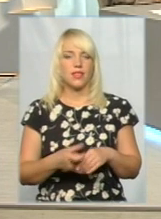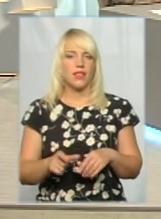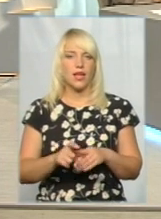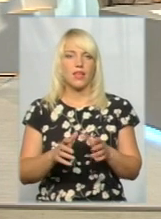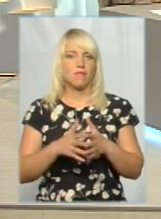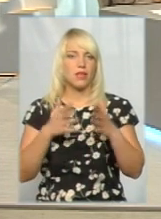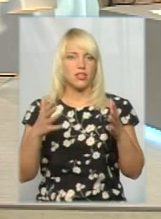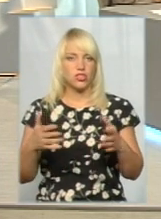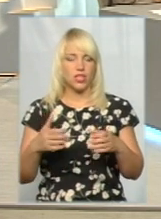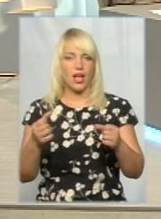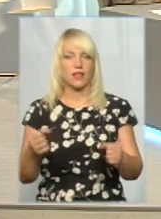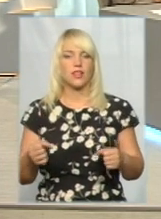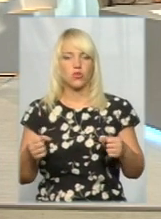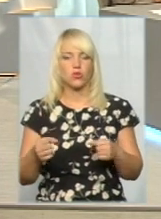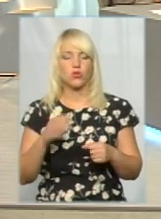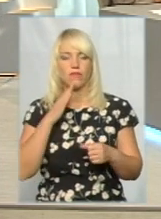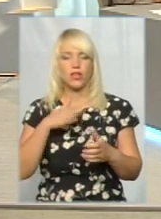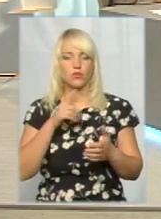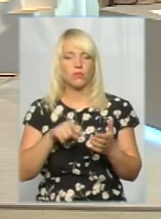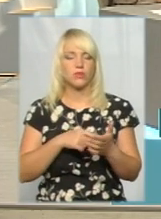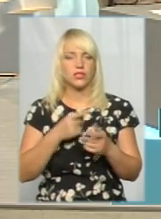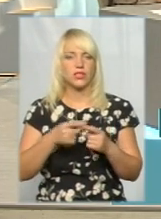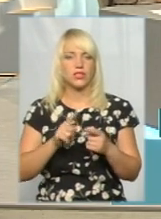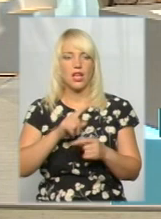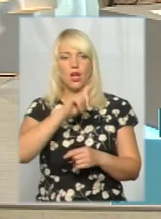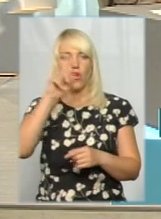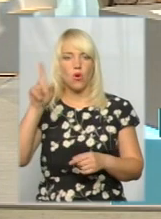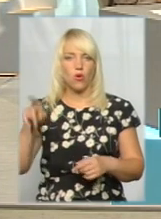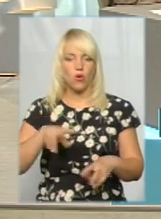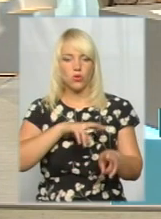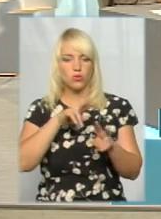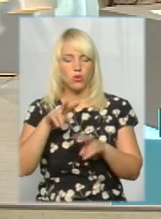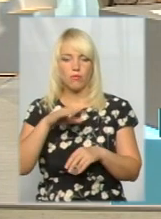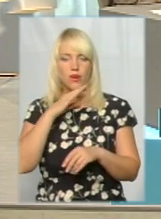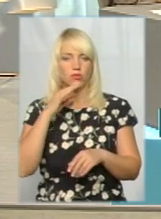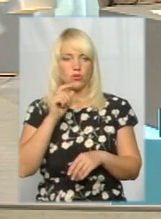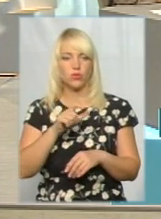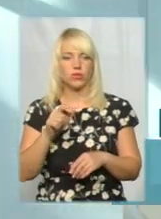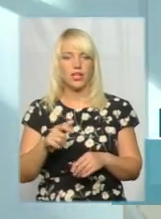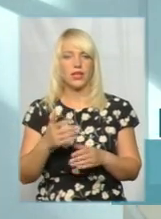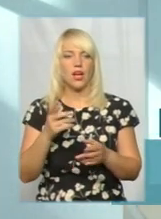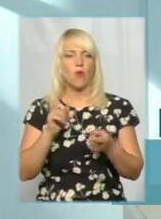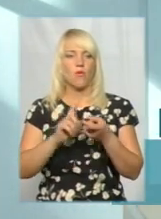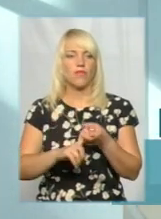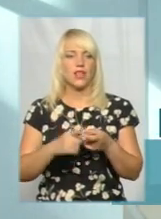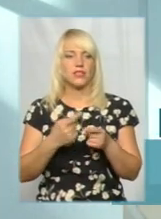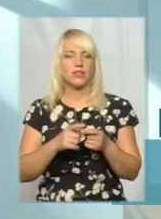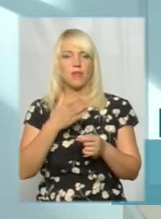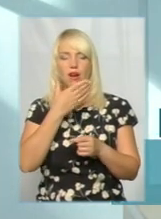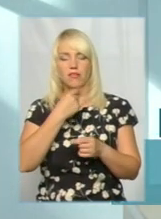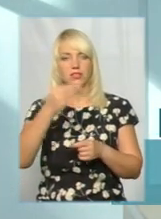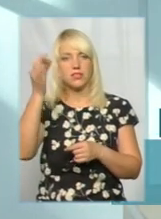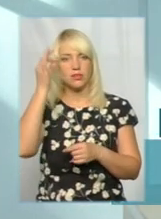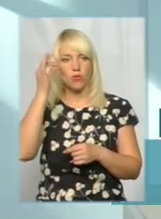колесо огляду. Дуже багатьох людей, з ними пов'язані дуже такі гарні спогади, і